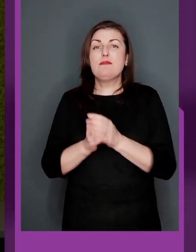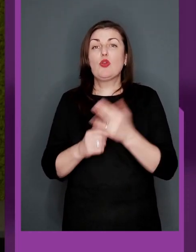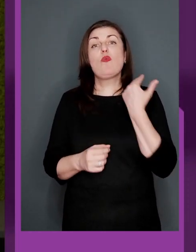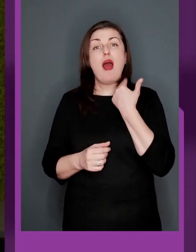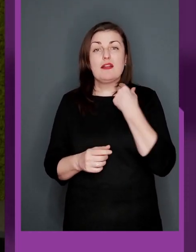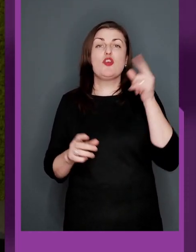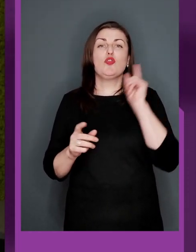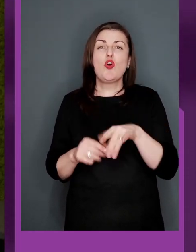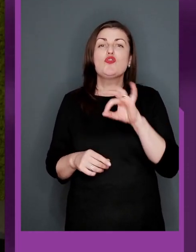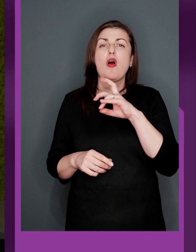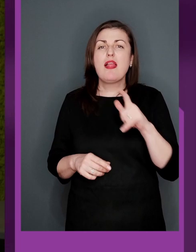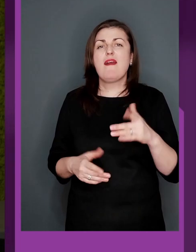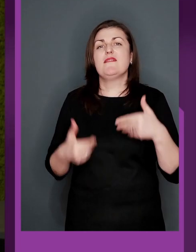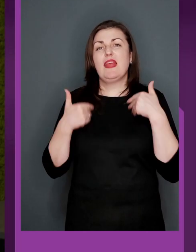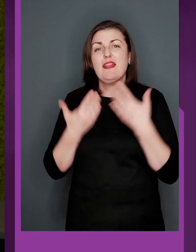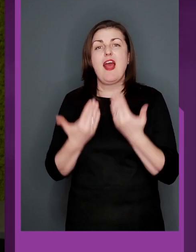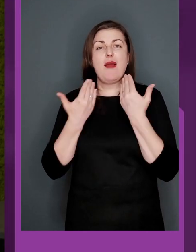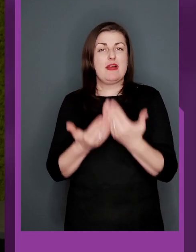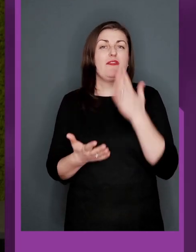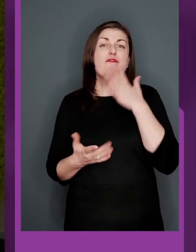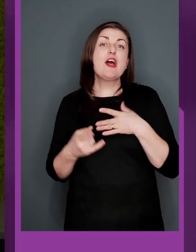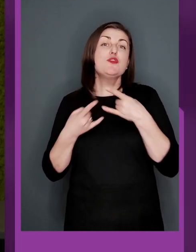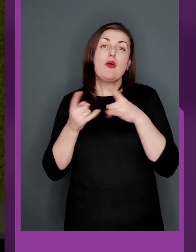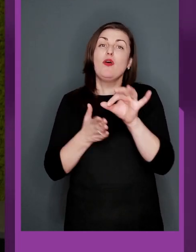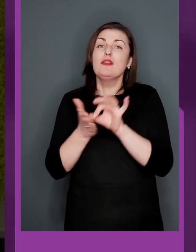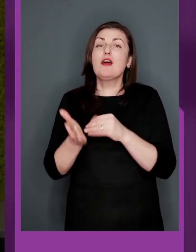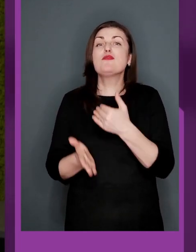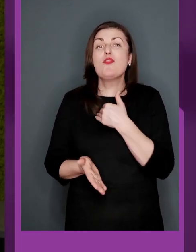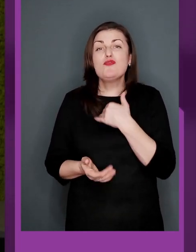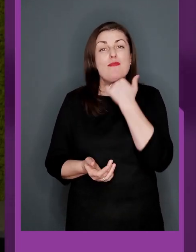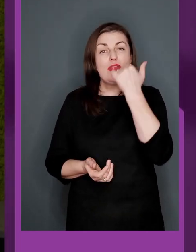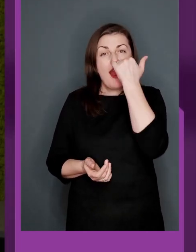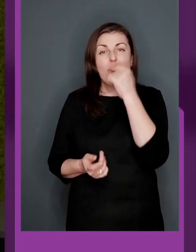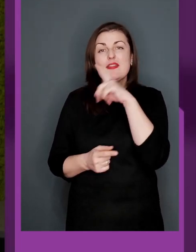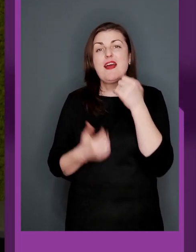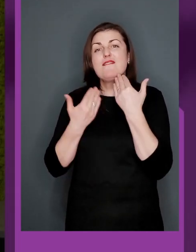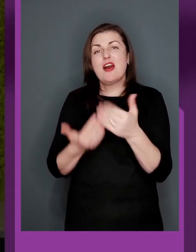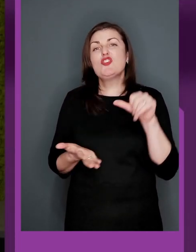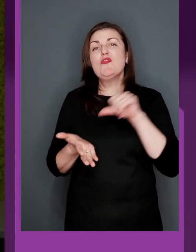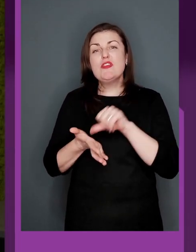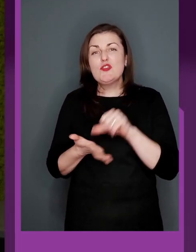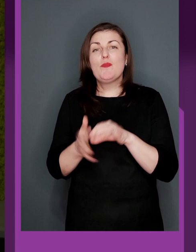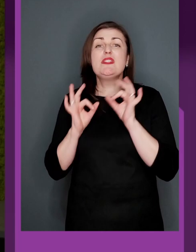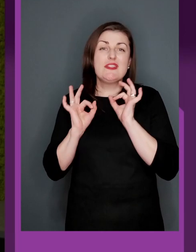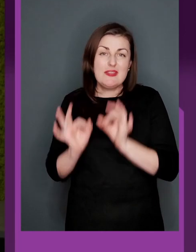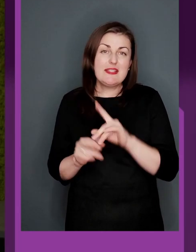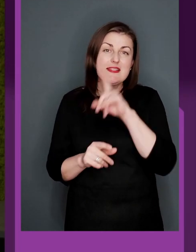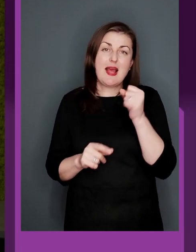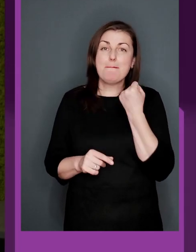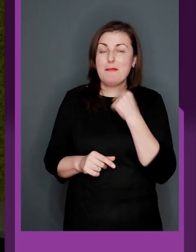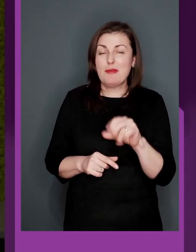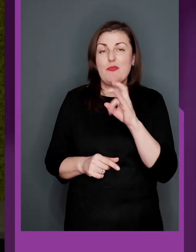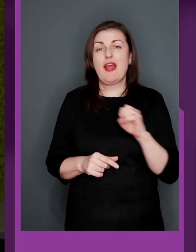збірну Англії. Тож, Олеже, вітаю в нашому ефірі і одразу хочу подякувати за ваші виступи і,